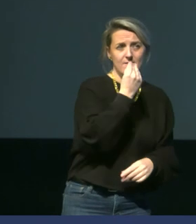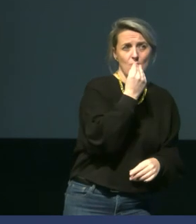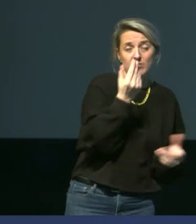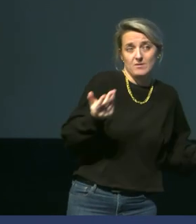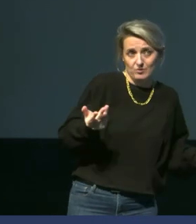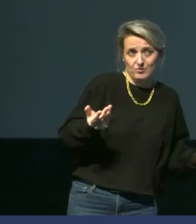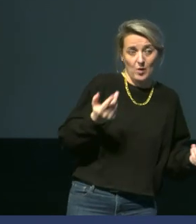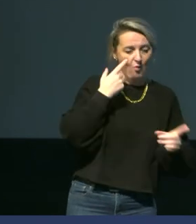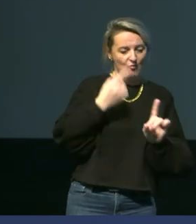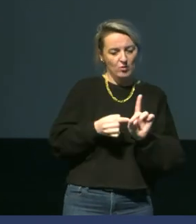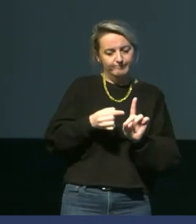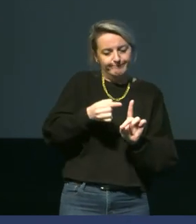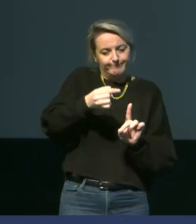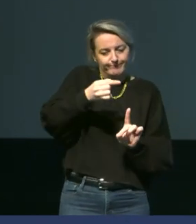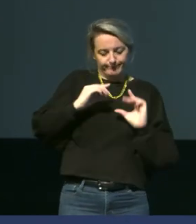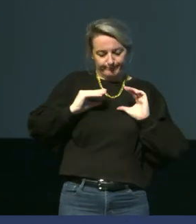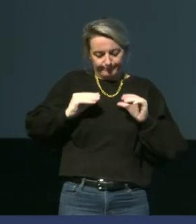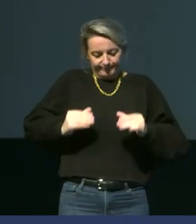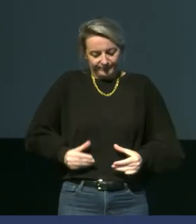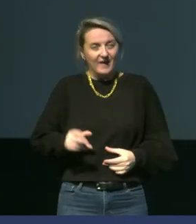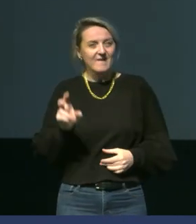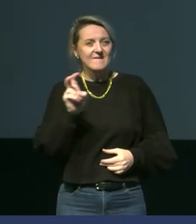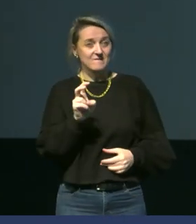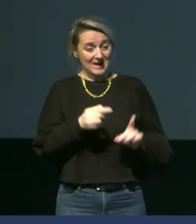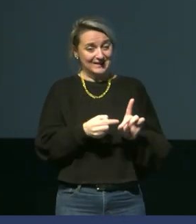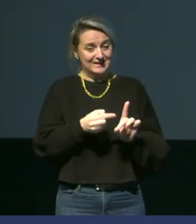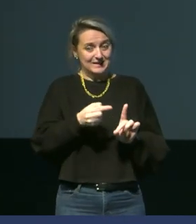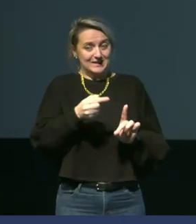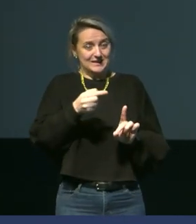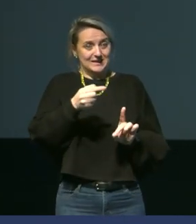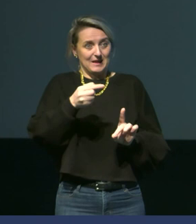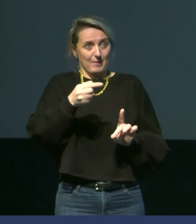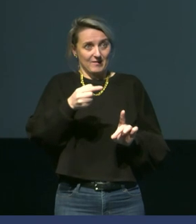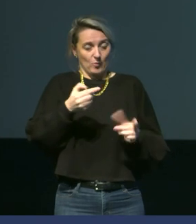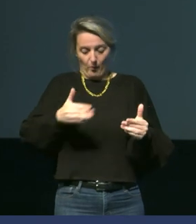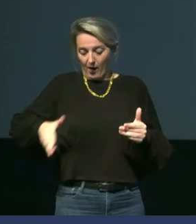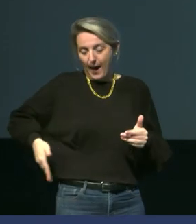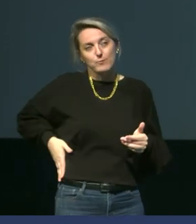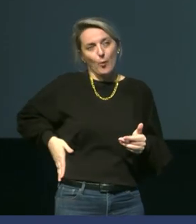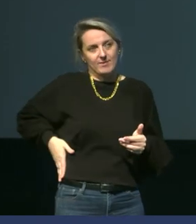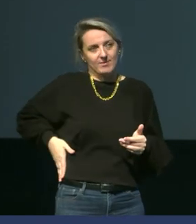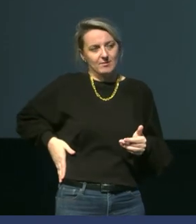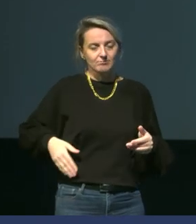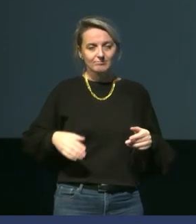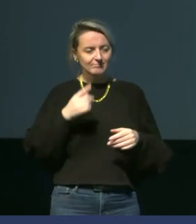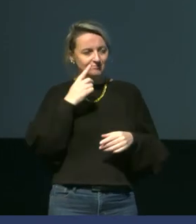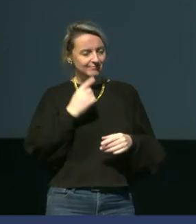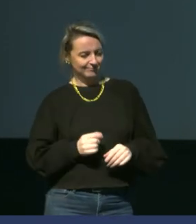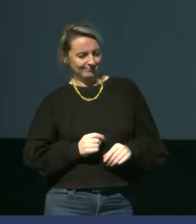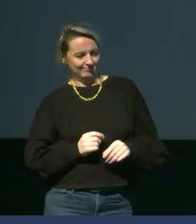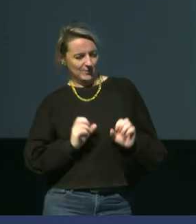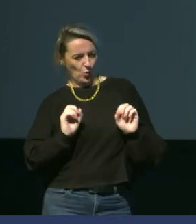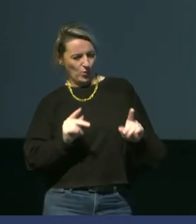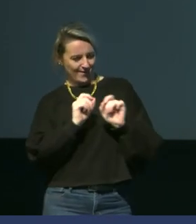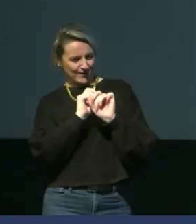même une température ici, périphérique en vert, qui va être supérieure à la température de l'abdomen. On a été assez surpris de voir ces